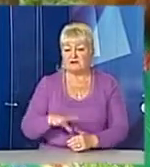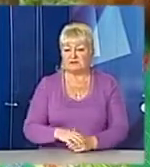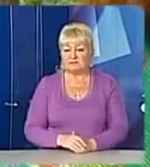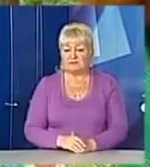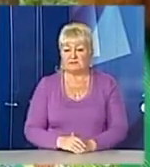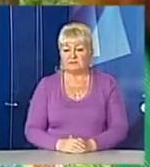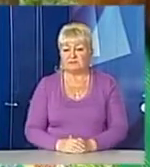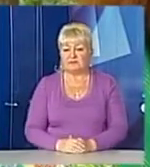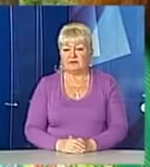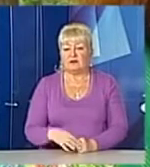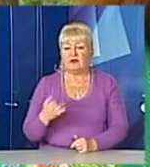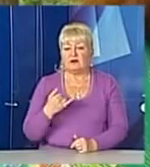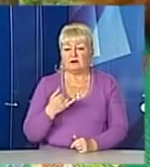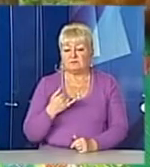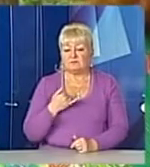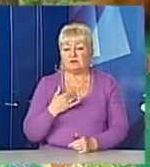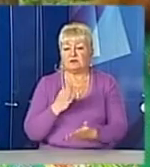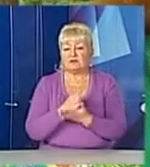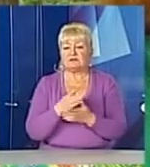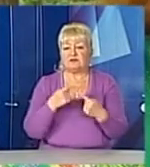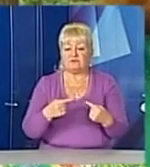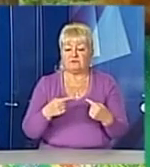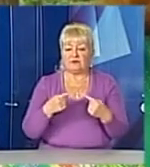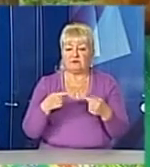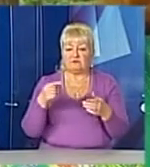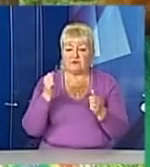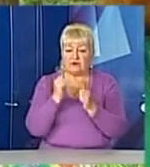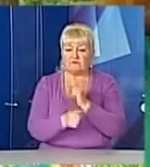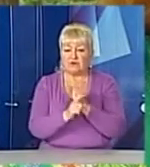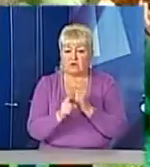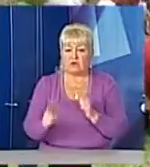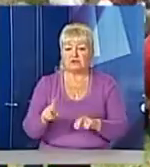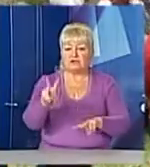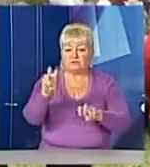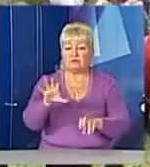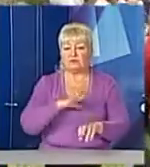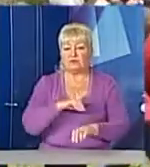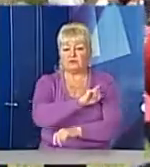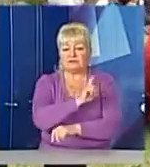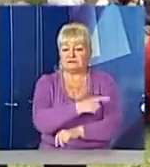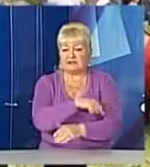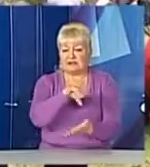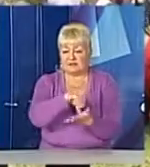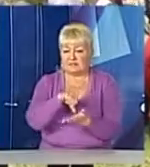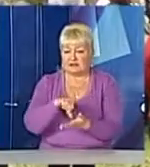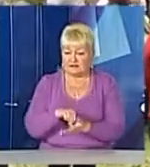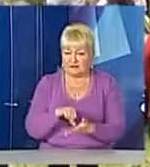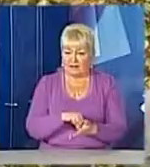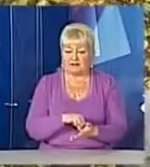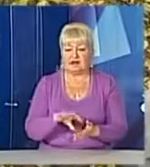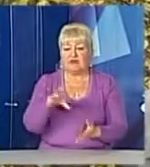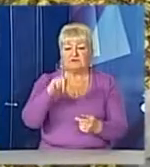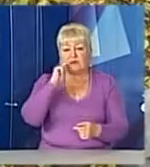подалися в кожній номінації, було кілька таких сильних претендентів. Організатори сподіваються, що всеукраїнська